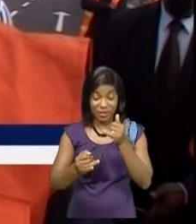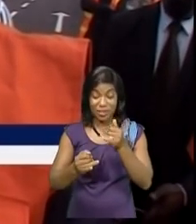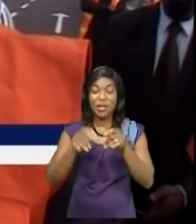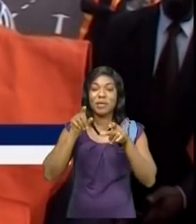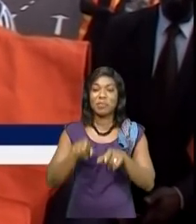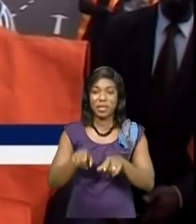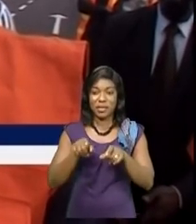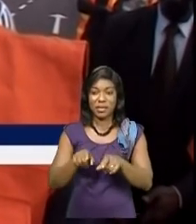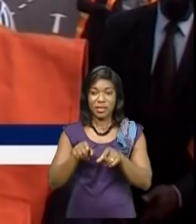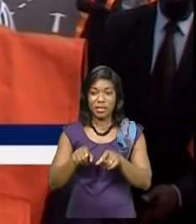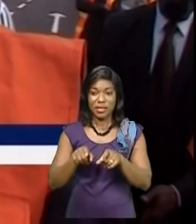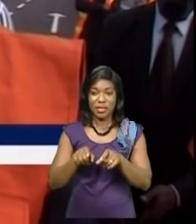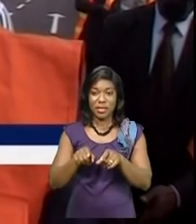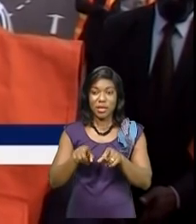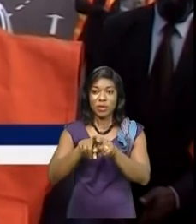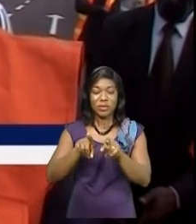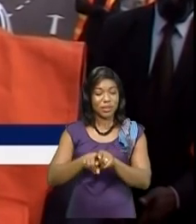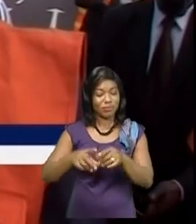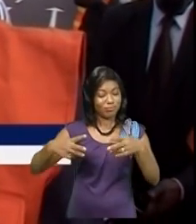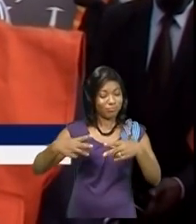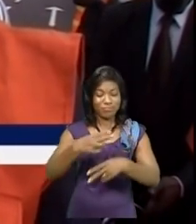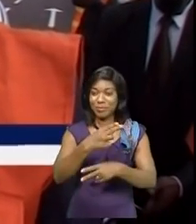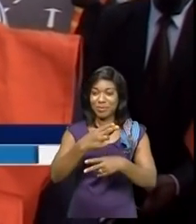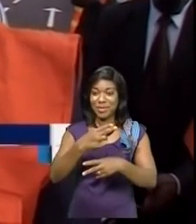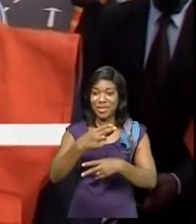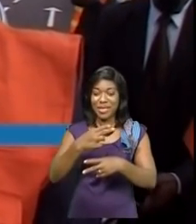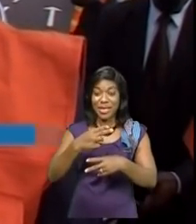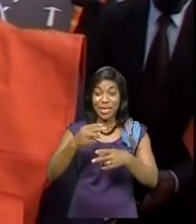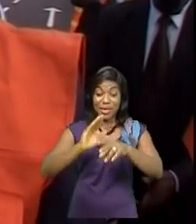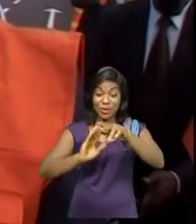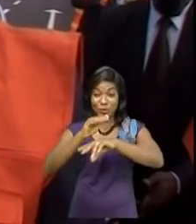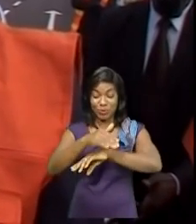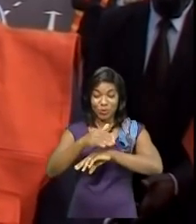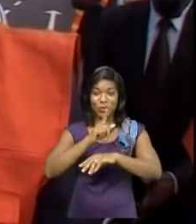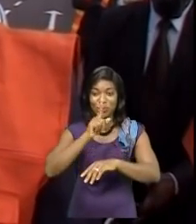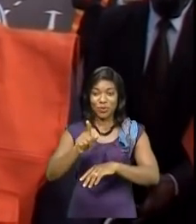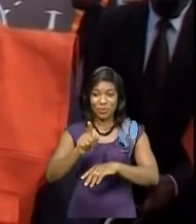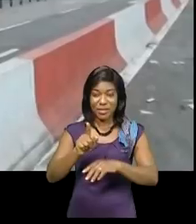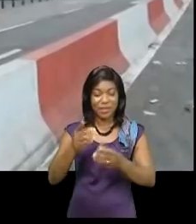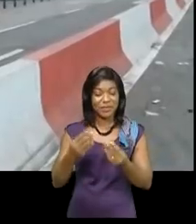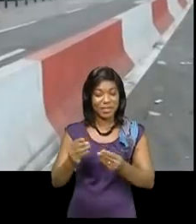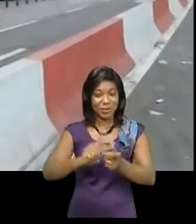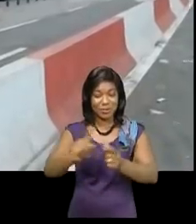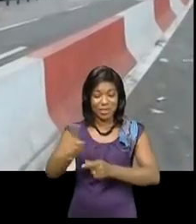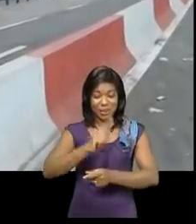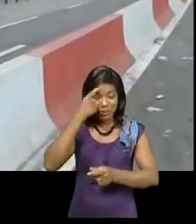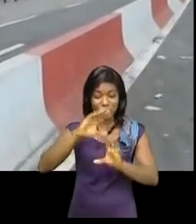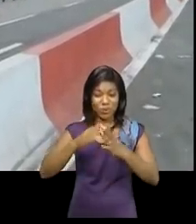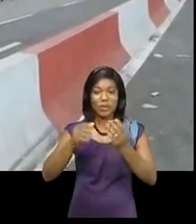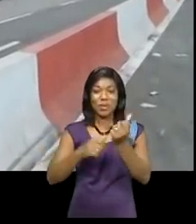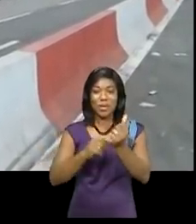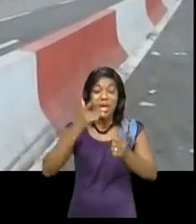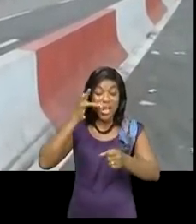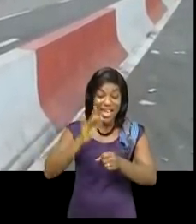Désormais, il n'y a plus que l'inauguration afin que ce Saut-Mouton soit accessible à tous. Apaisée par cette